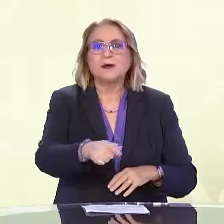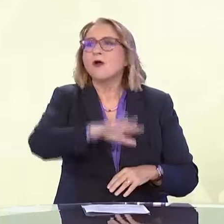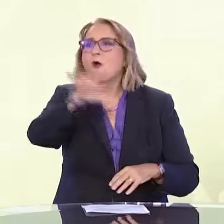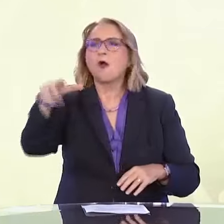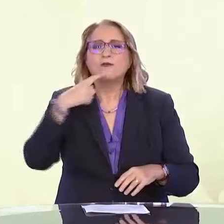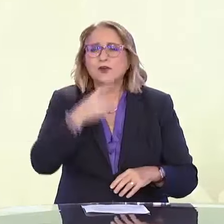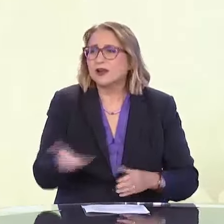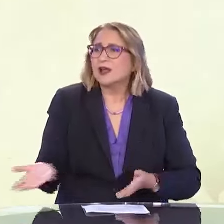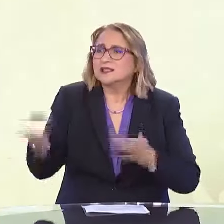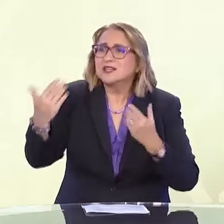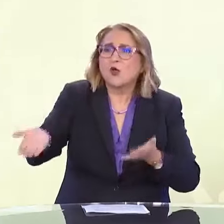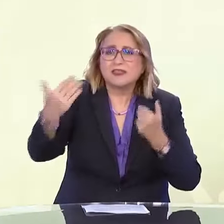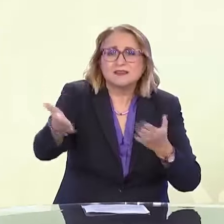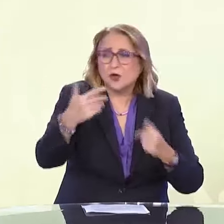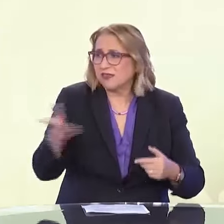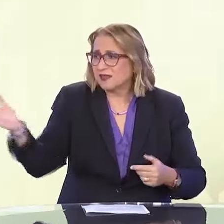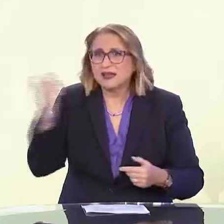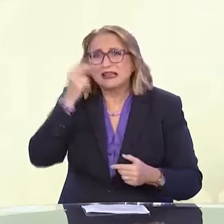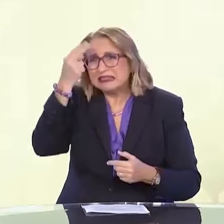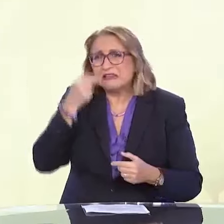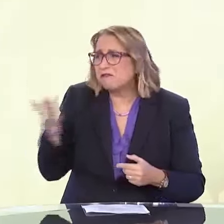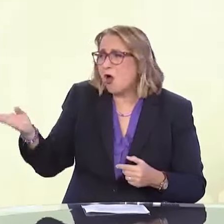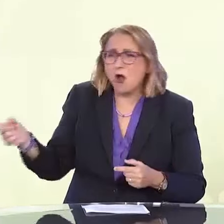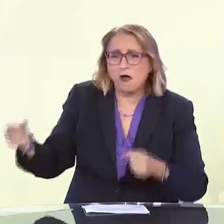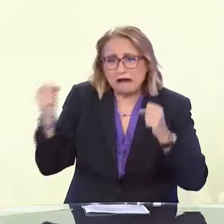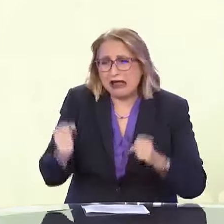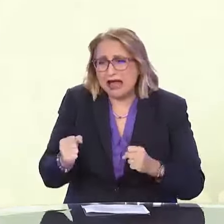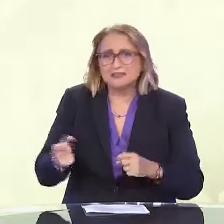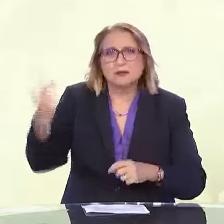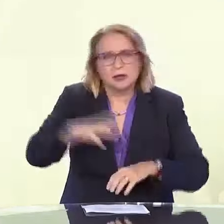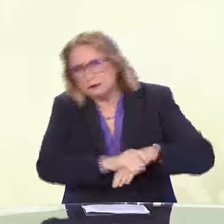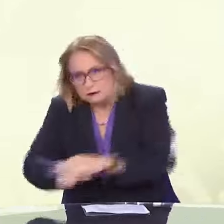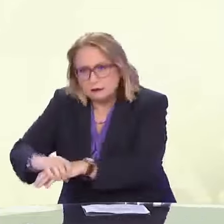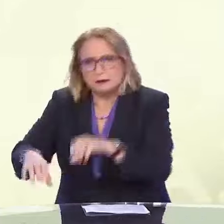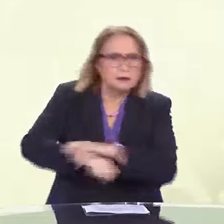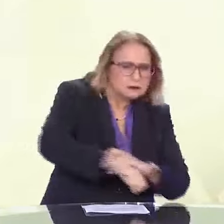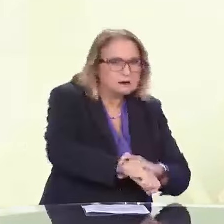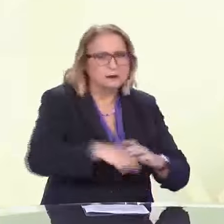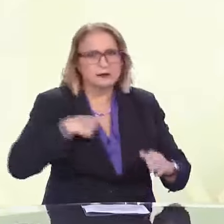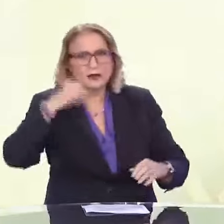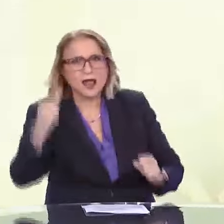καθίσει το παιδί που είναι τυφλό» και μετά να σε τραβάνε πέντε εξιχέρι για εθελοντών. Είναι πάρα πολύ άβολο.